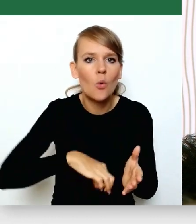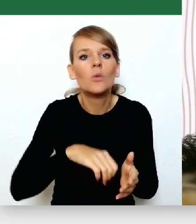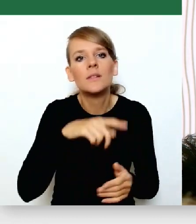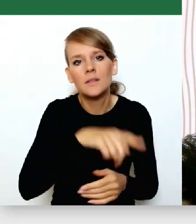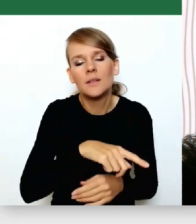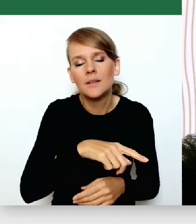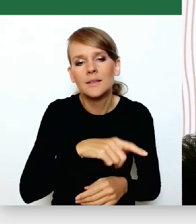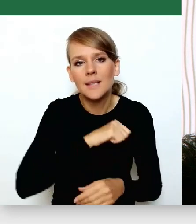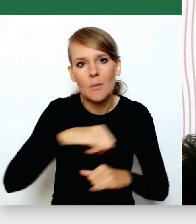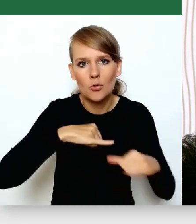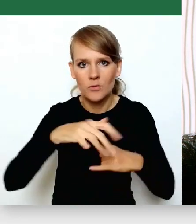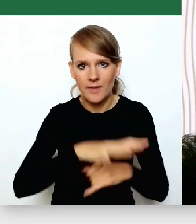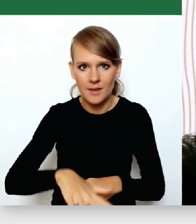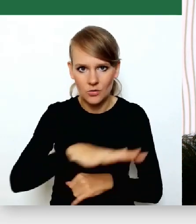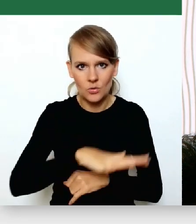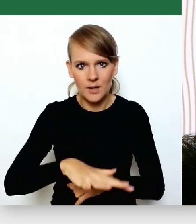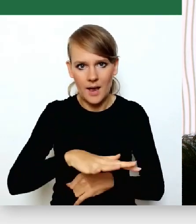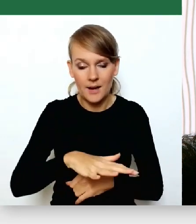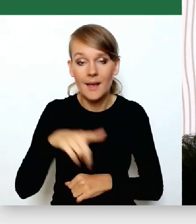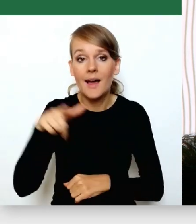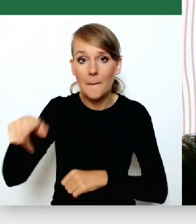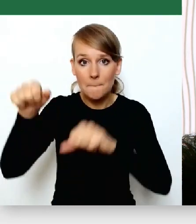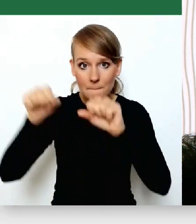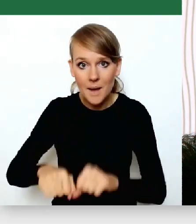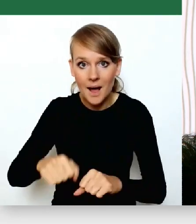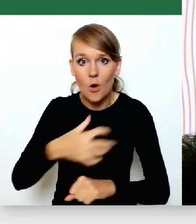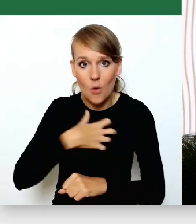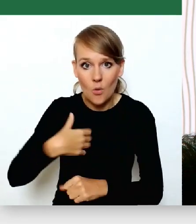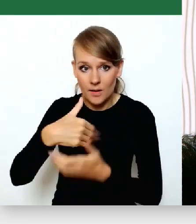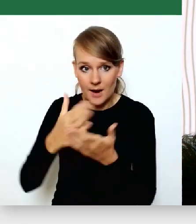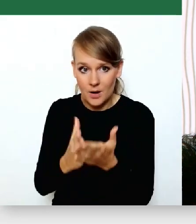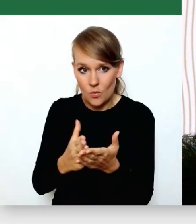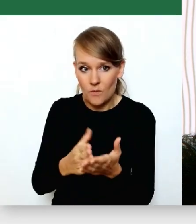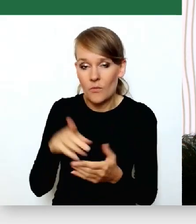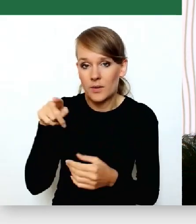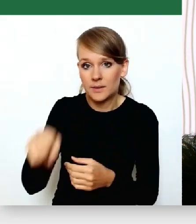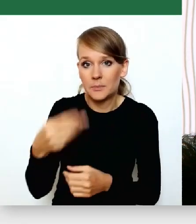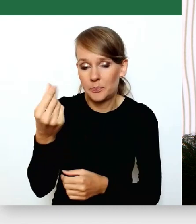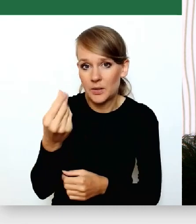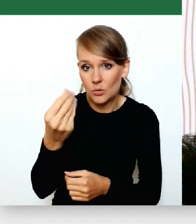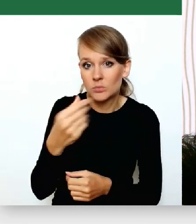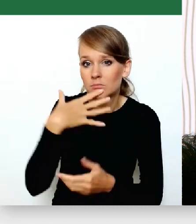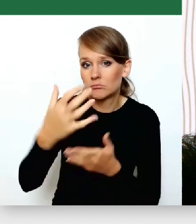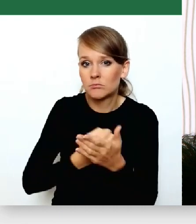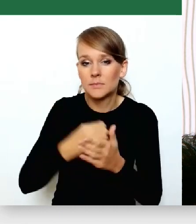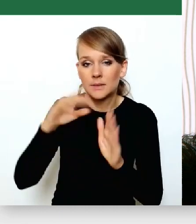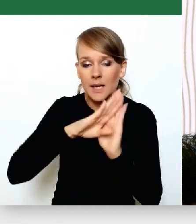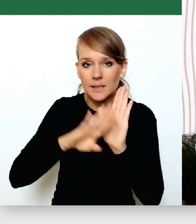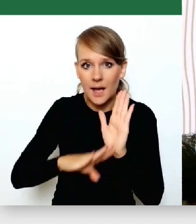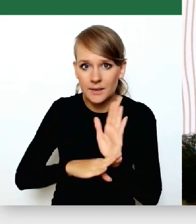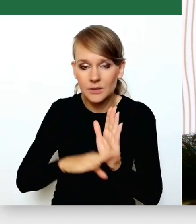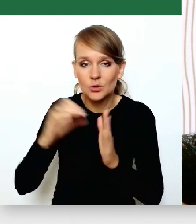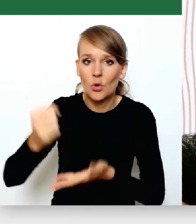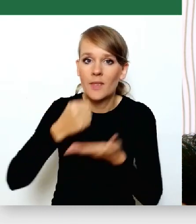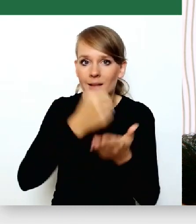żeby do tego pieniądza z Banku Gospodarstwa Krajowego stosować zasady dotyczące dotacji z